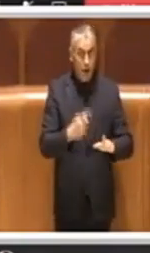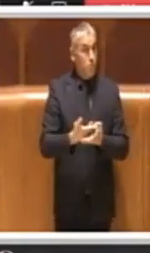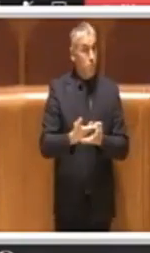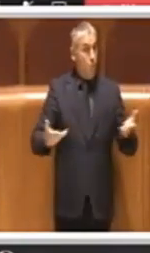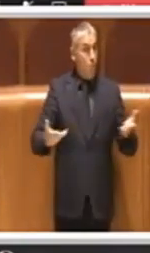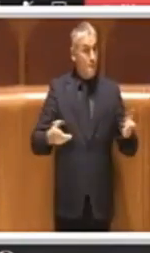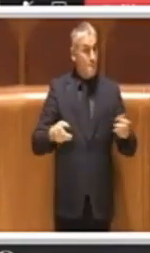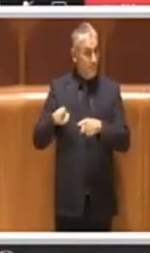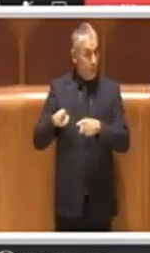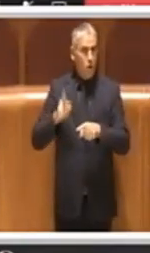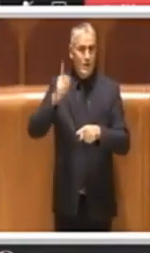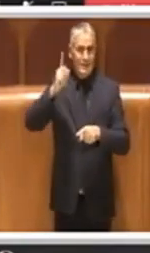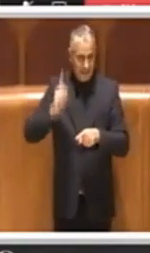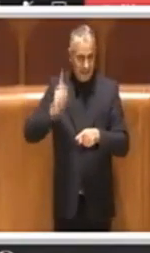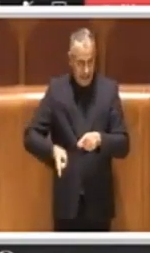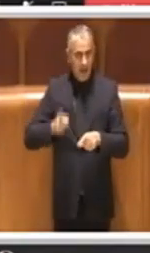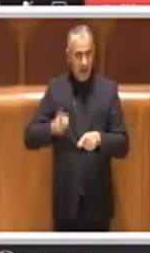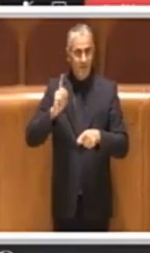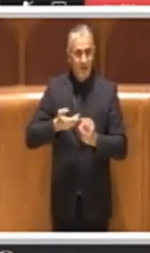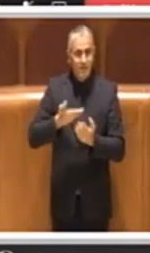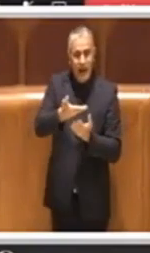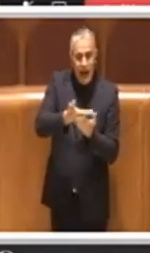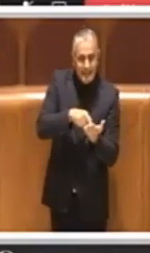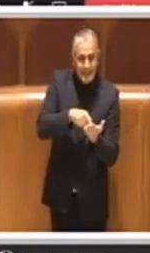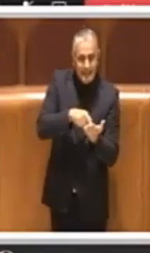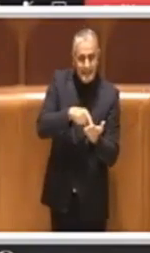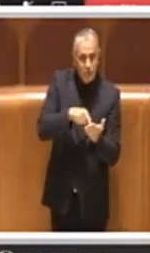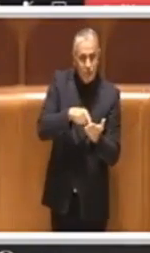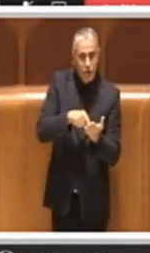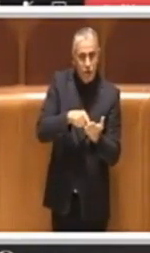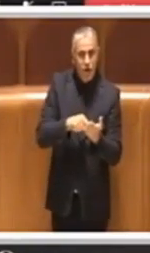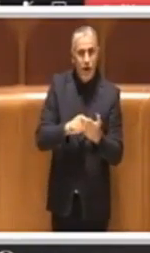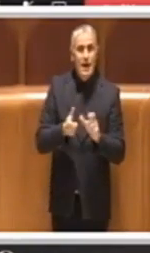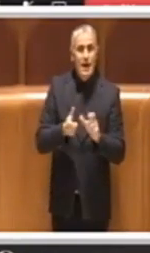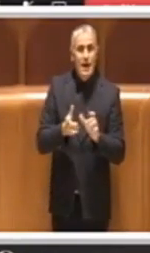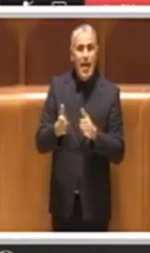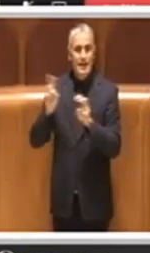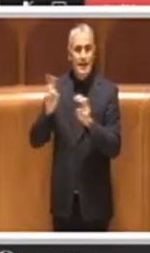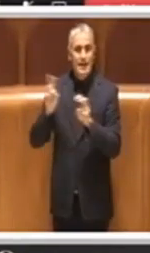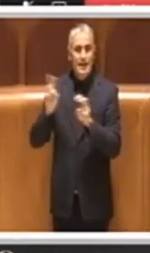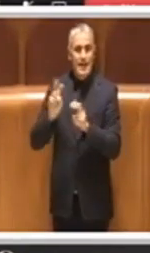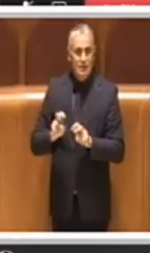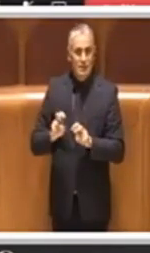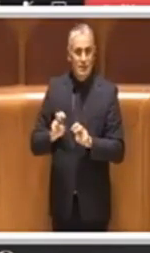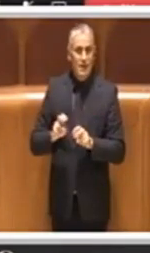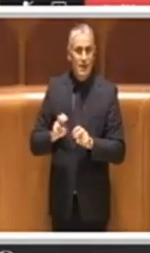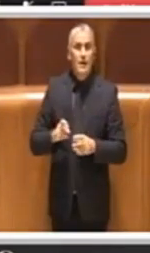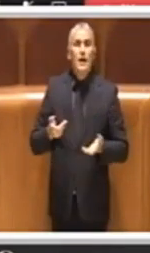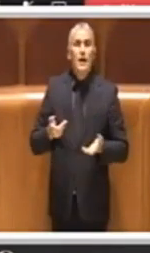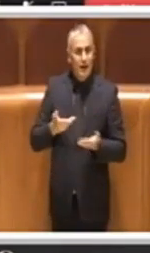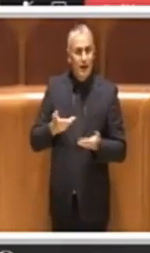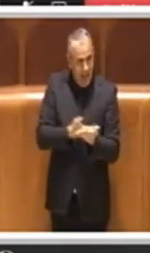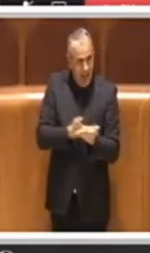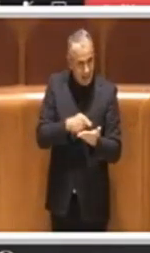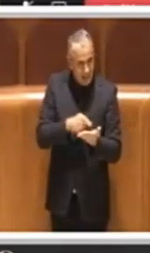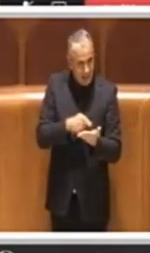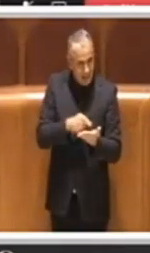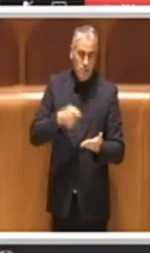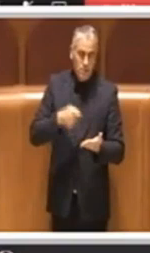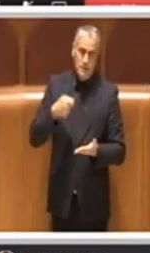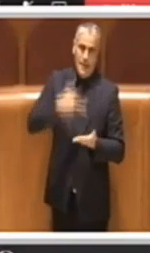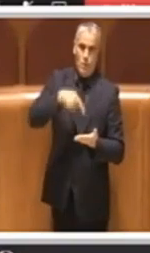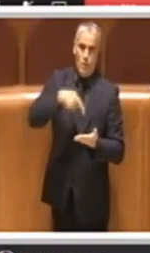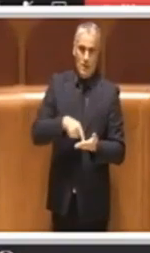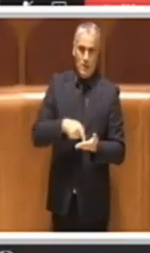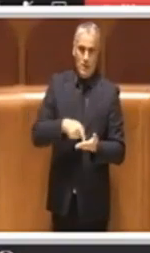debba essere predisposto l'attestato di prestazione energetica. L'attestato di prestazione energetica è un documento importante perché fa